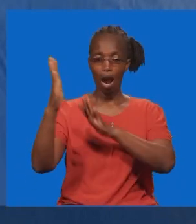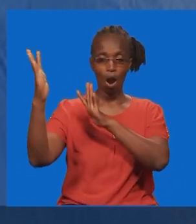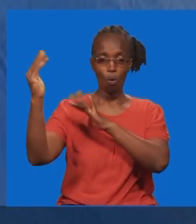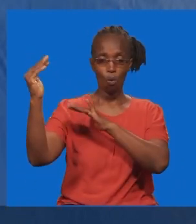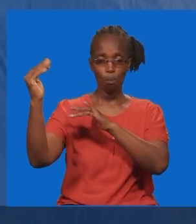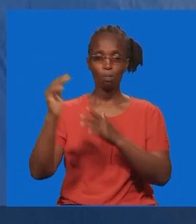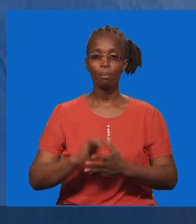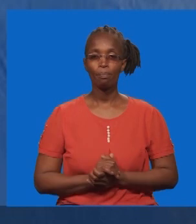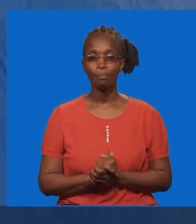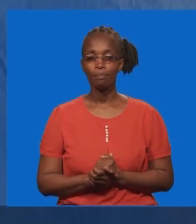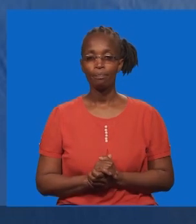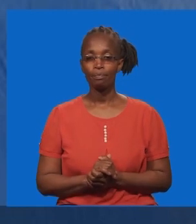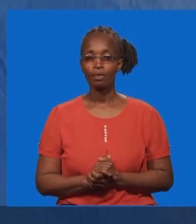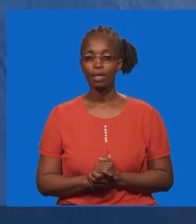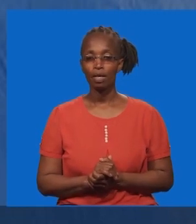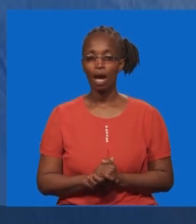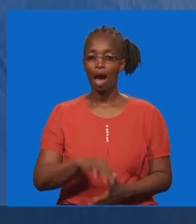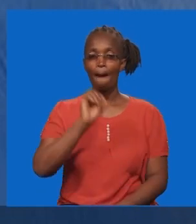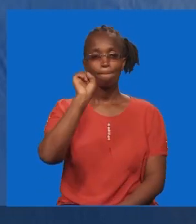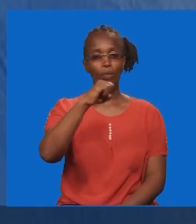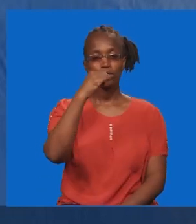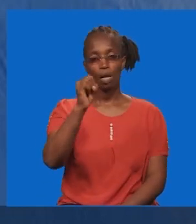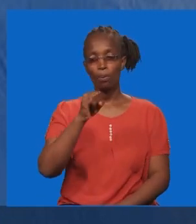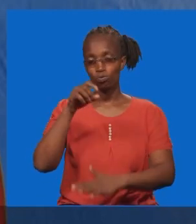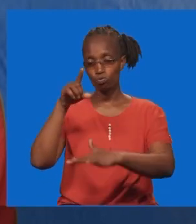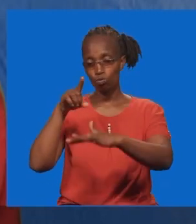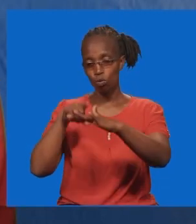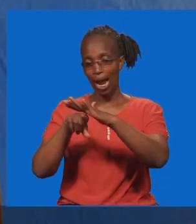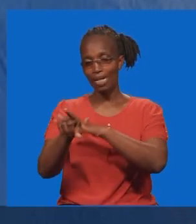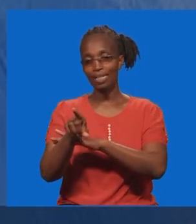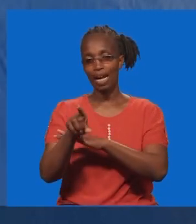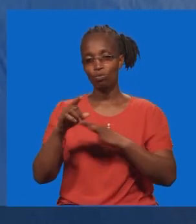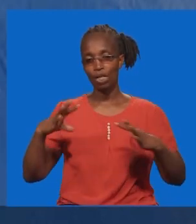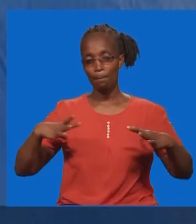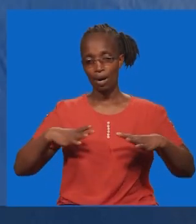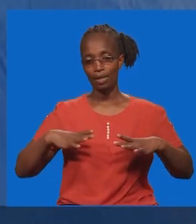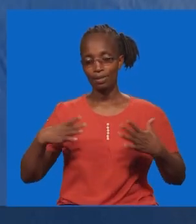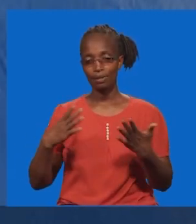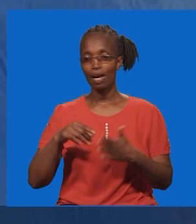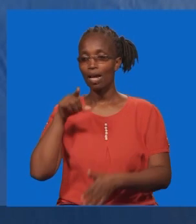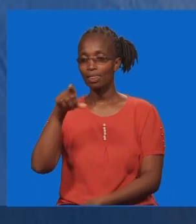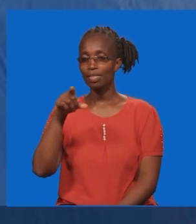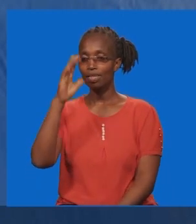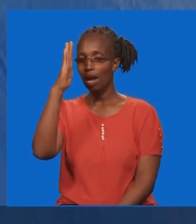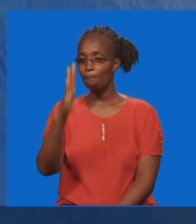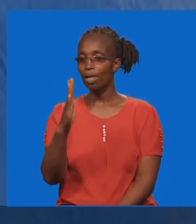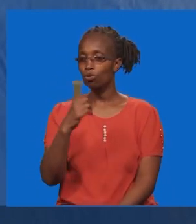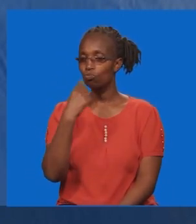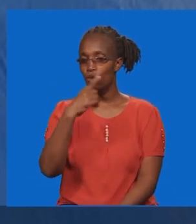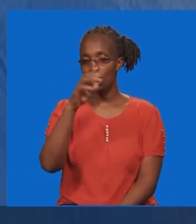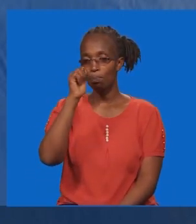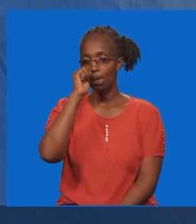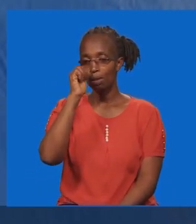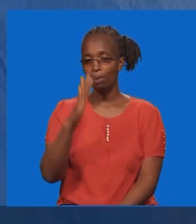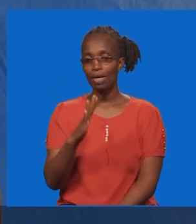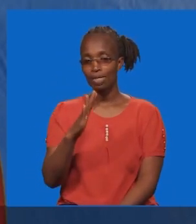huyu mtu ambaye ata awezi kuingia katika kiburi. Wala awezi ngeuka na kujiunga na wale waongo. Uyo ni mtu